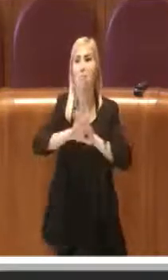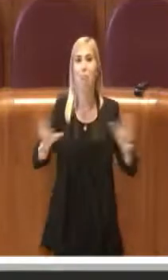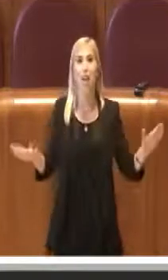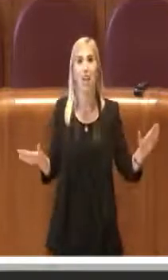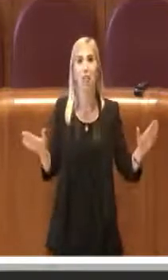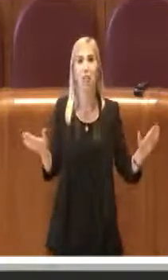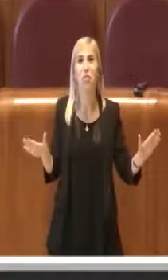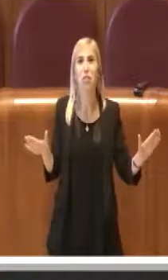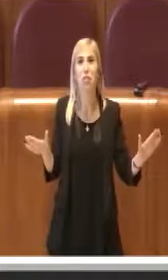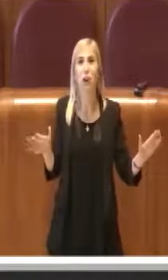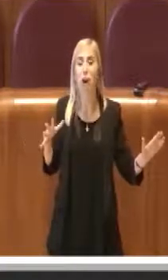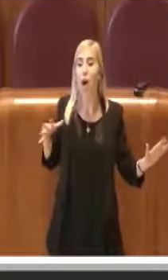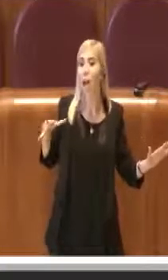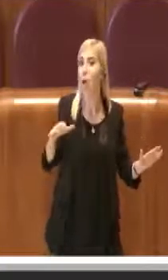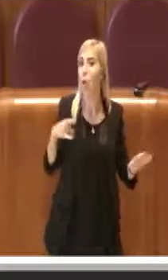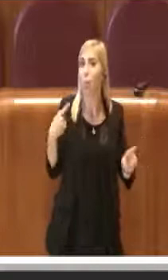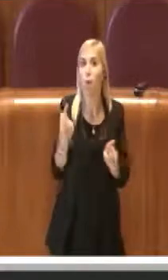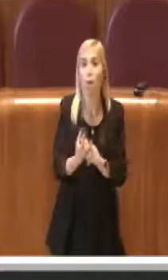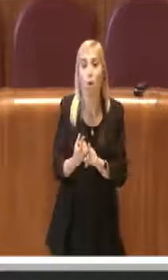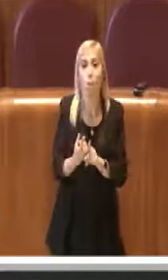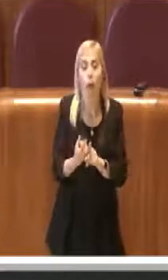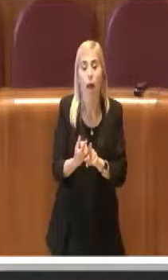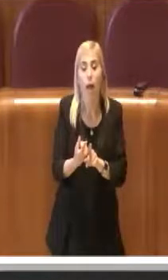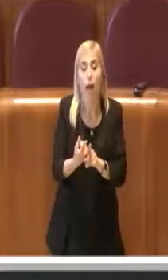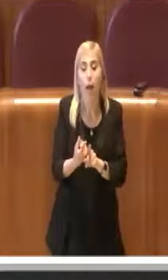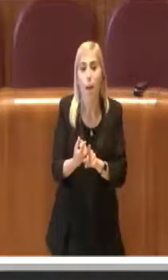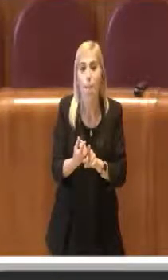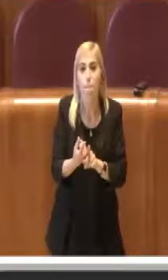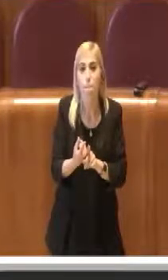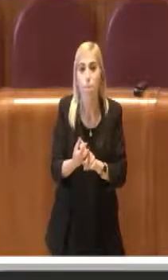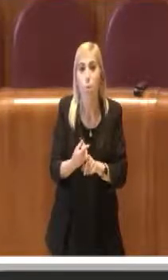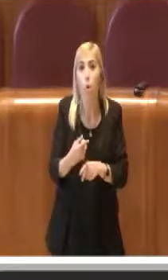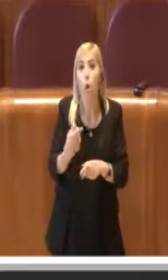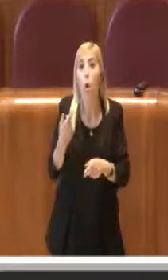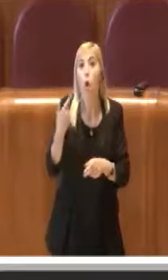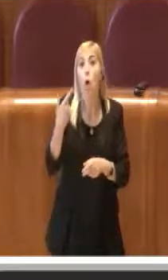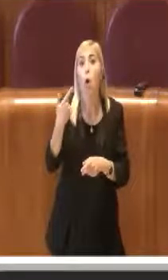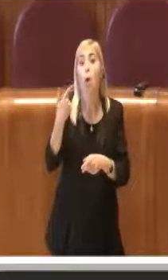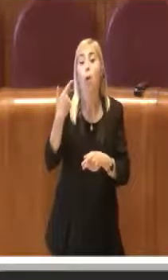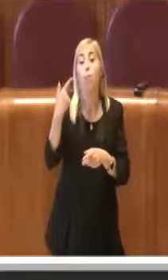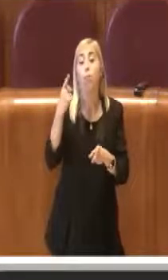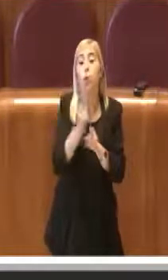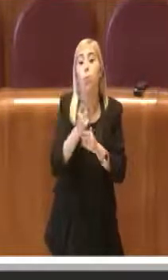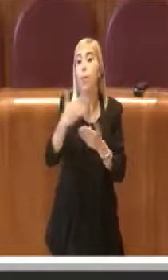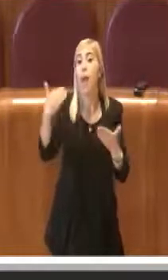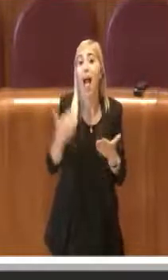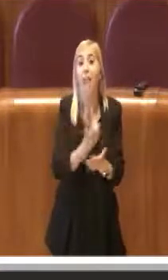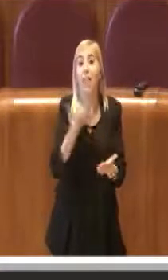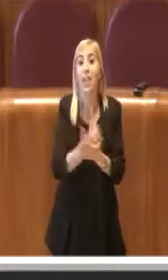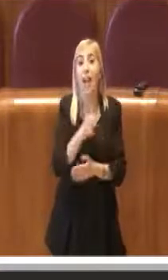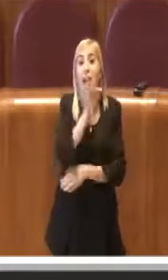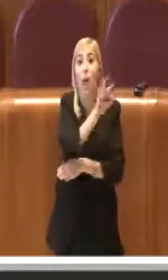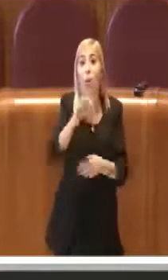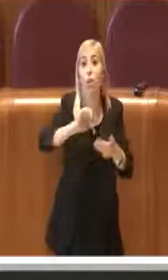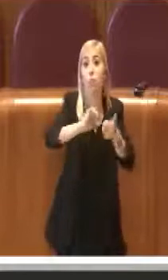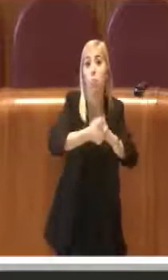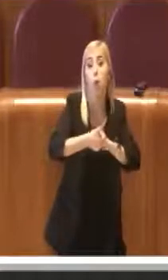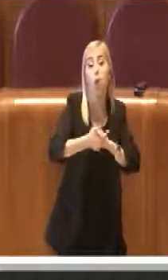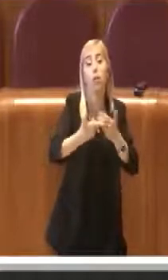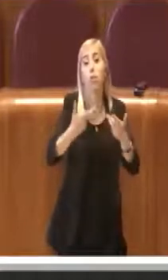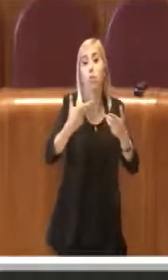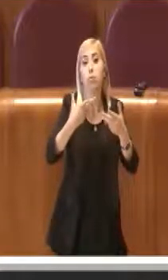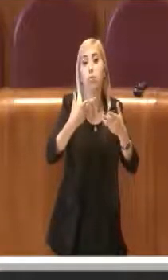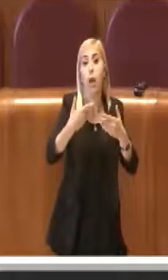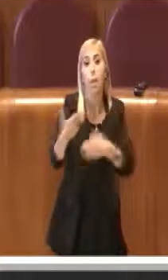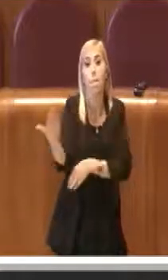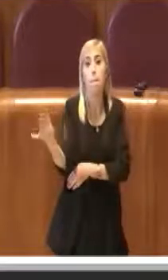e dobbiamo appunto evitare che che una ripartenza non ci sia più per tanti soggetti che sono stati colpiti da